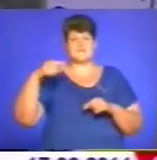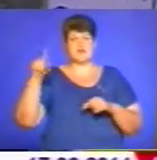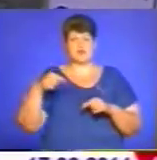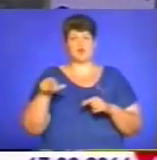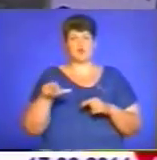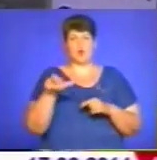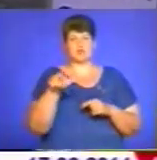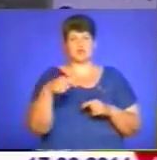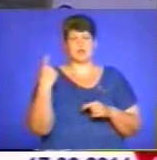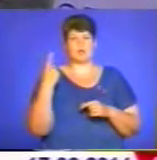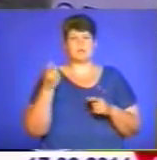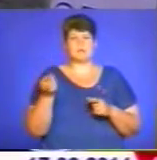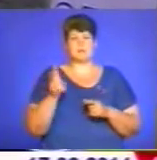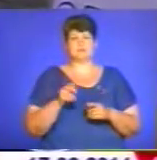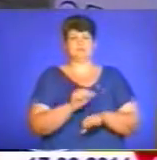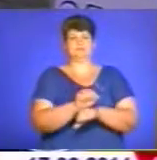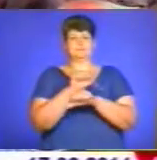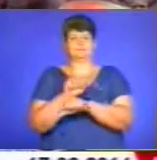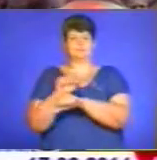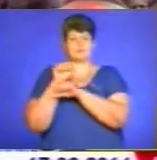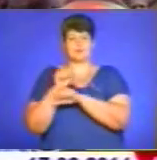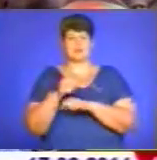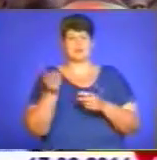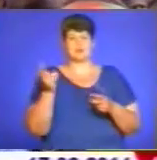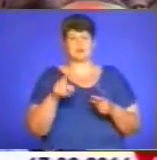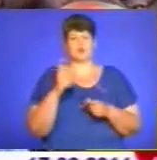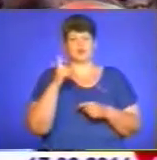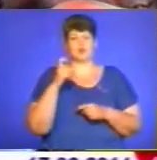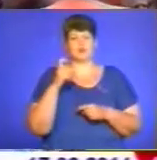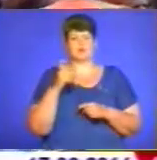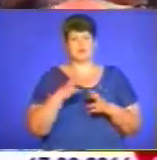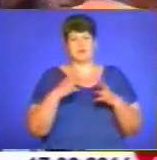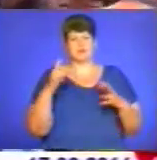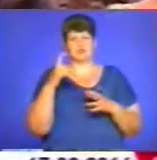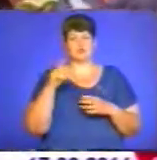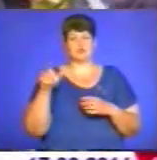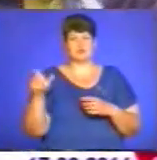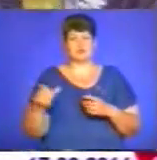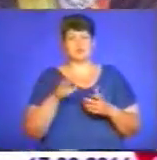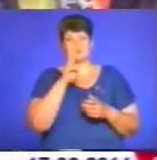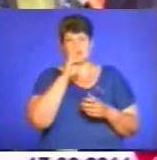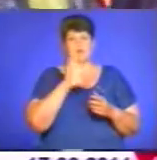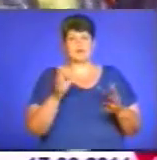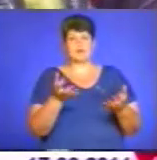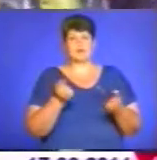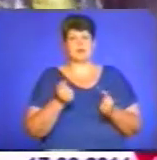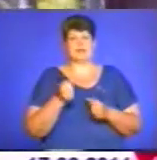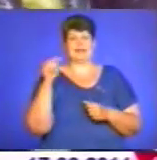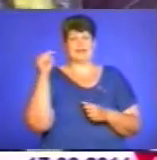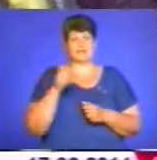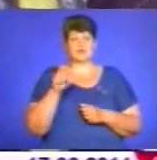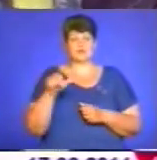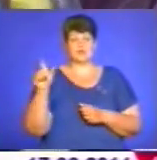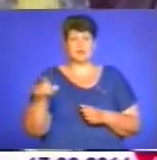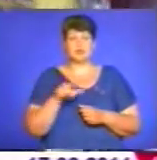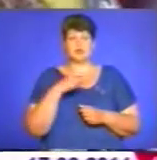вийшли страйкувати. Тут їх зібралося близько сотні, а в загальному заробітної плати не отримує майже тисяча працівників. Люди